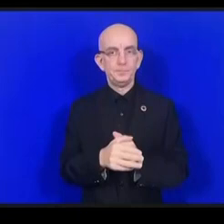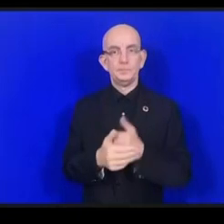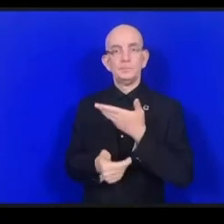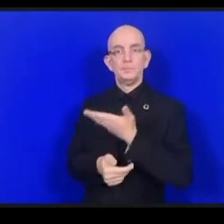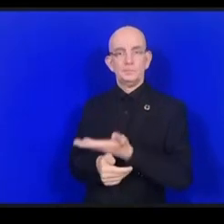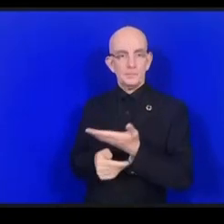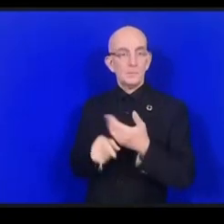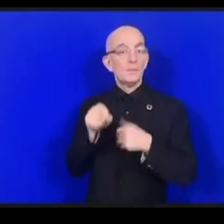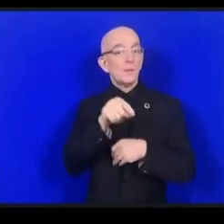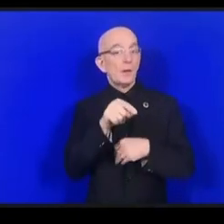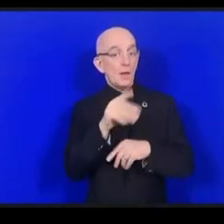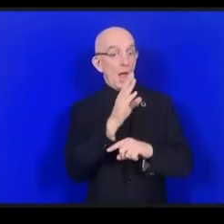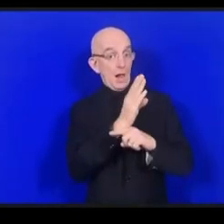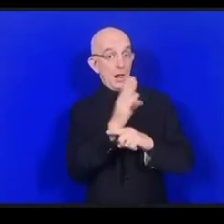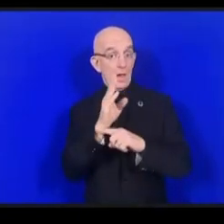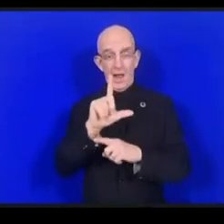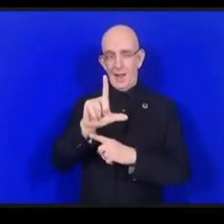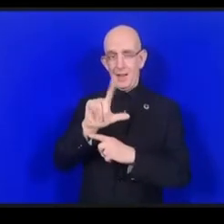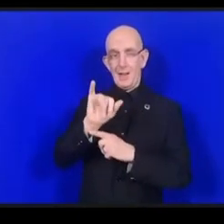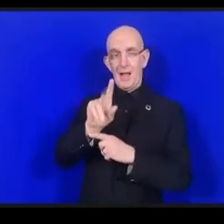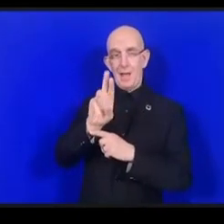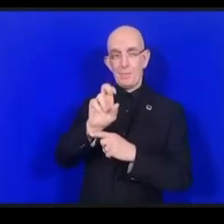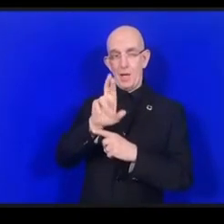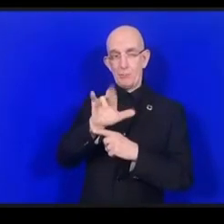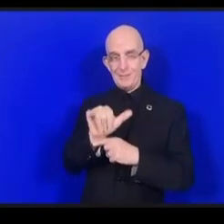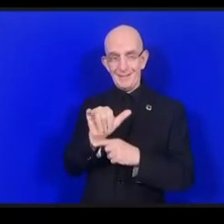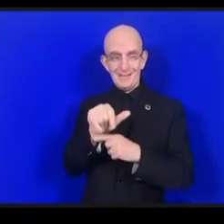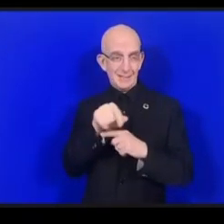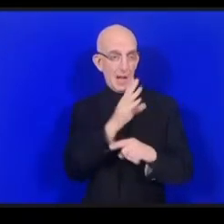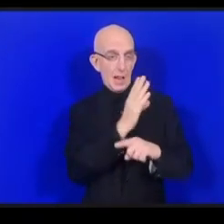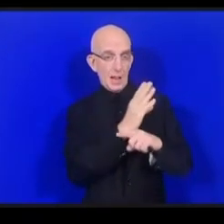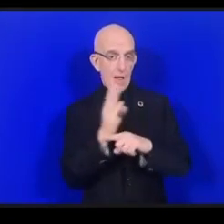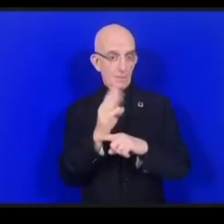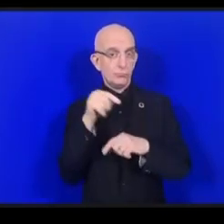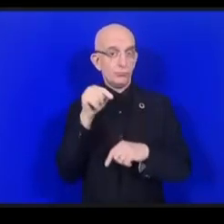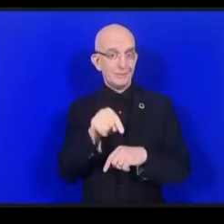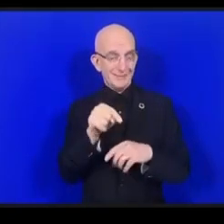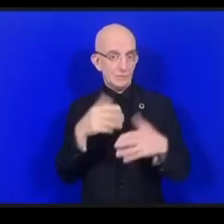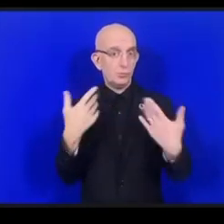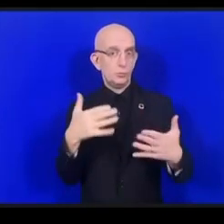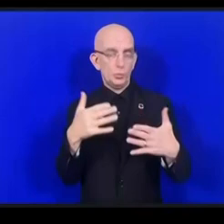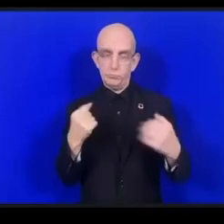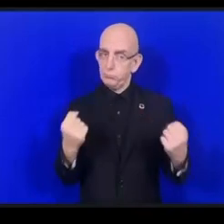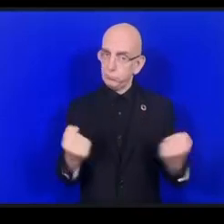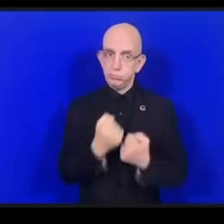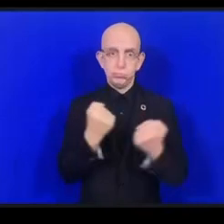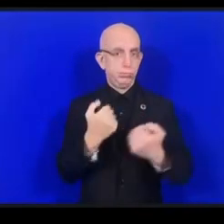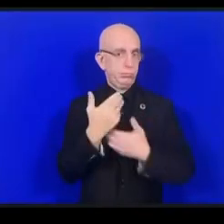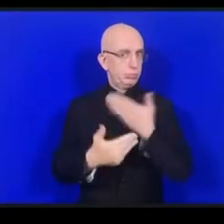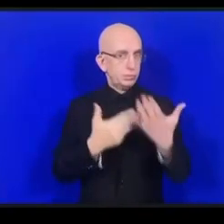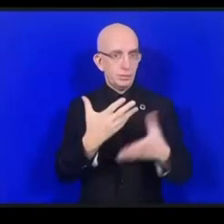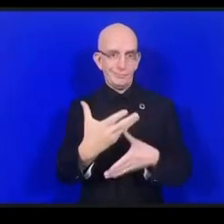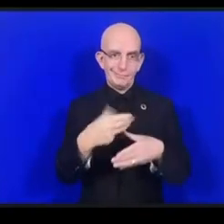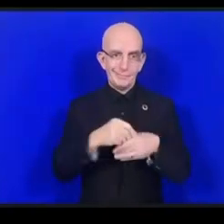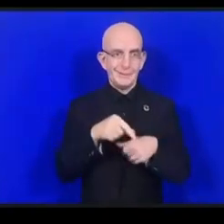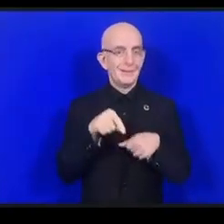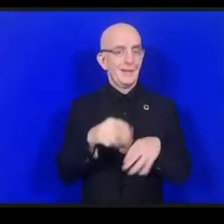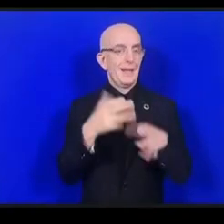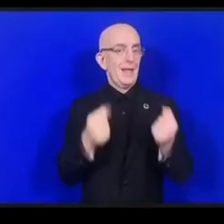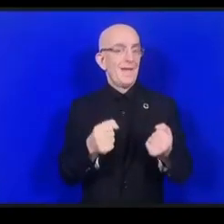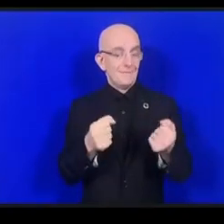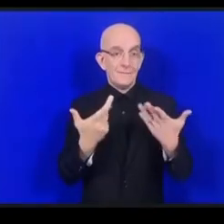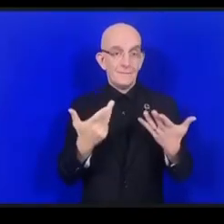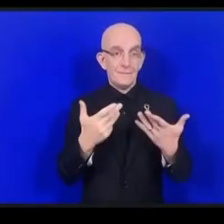مهمة ولدينا أيضا تحالف دينامي مع المكتبات